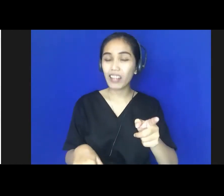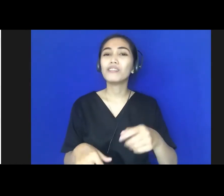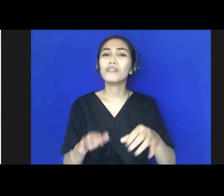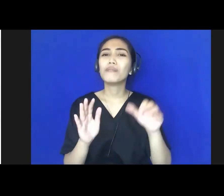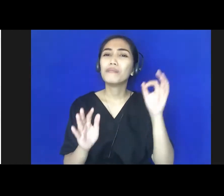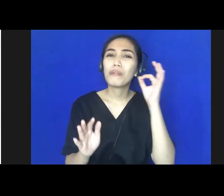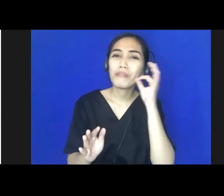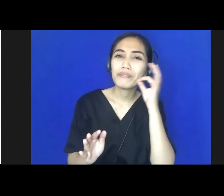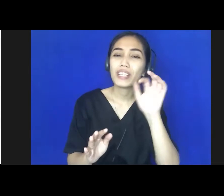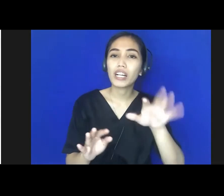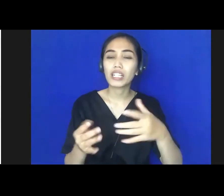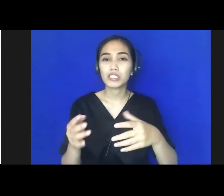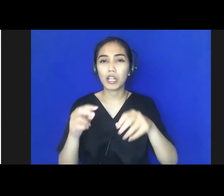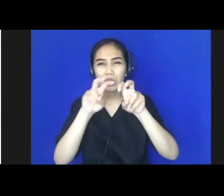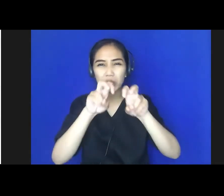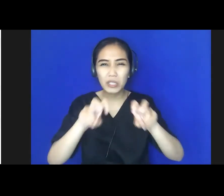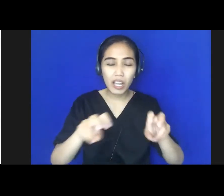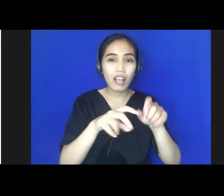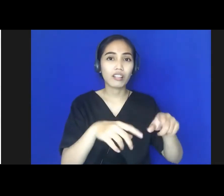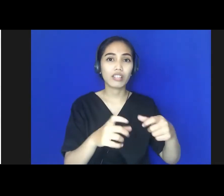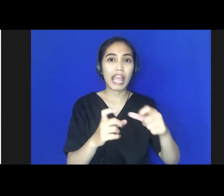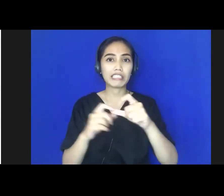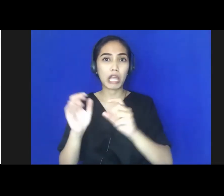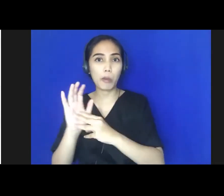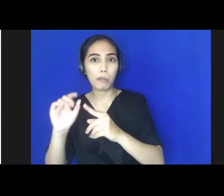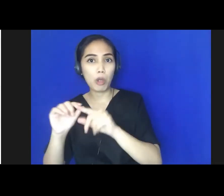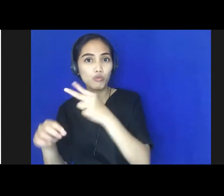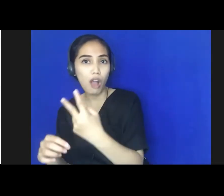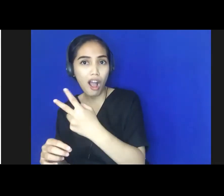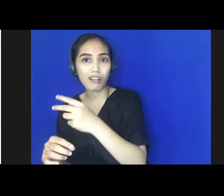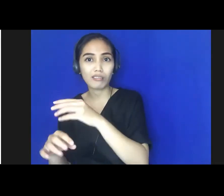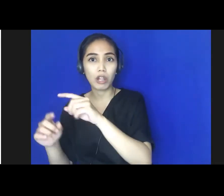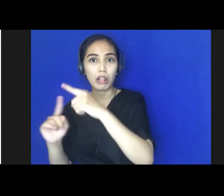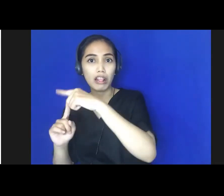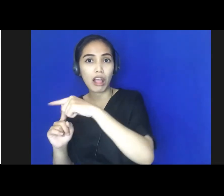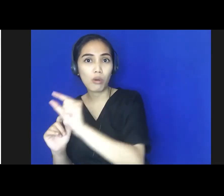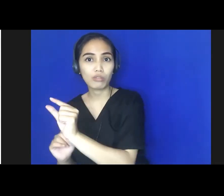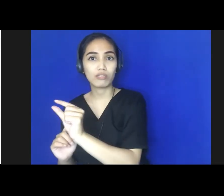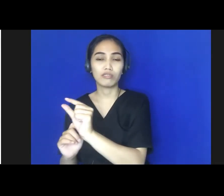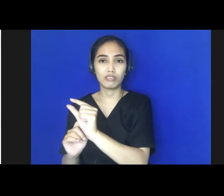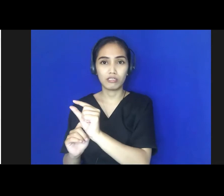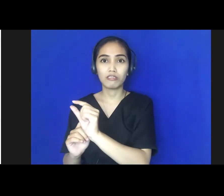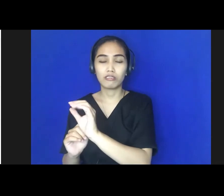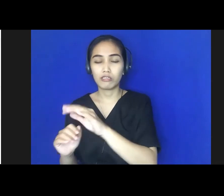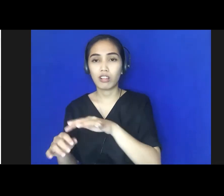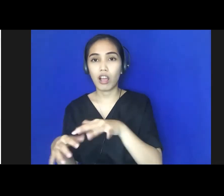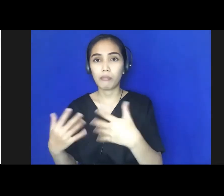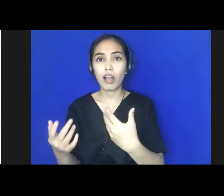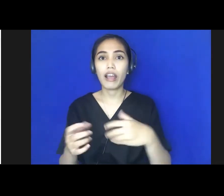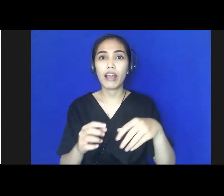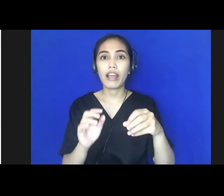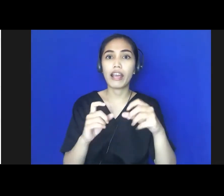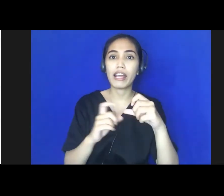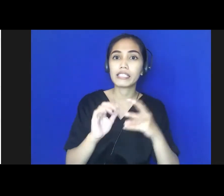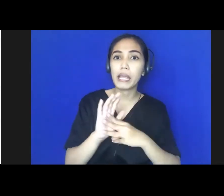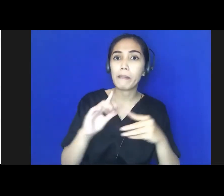terlalu detail. Jadi kalau misalkan SMP, SMP2, TPU, atau SMA3, Sumedang, cukup